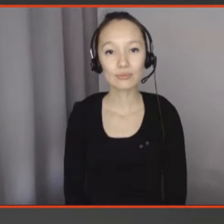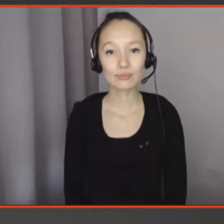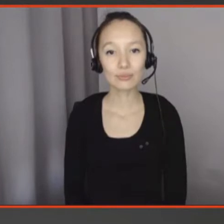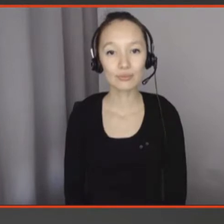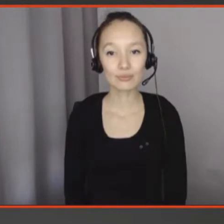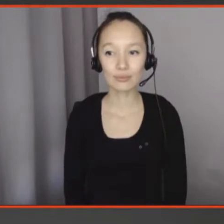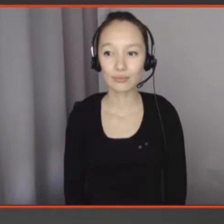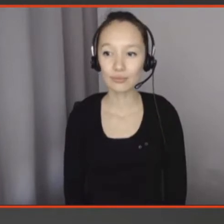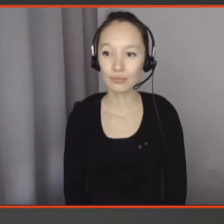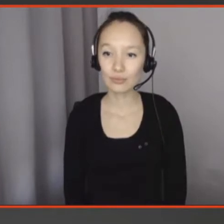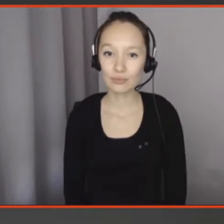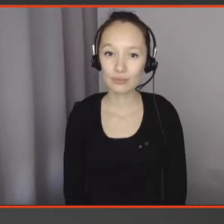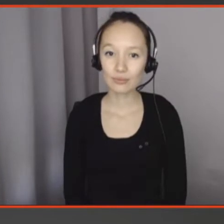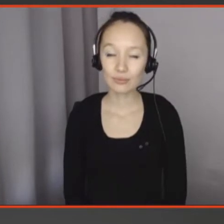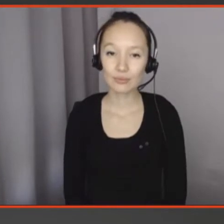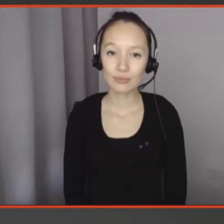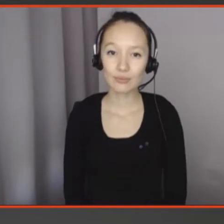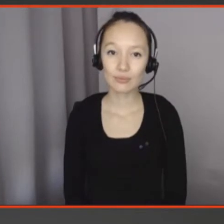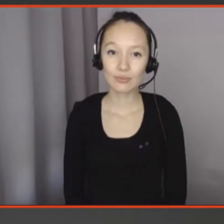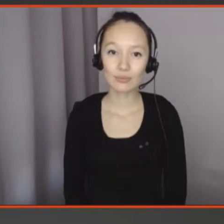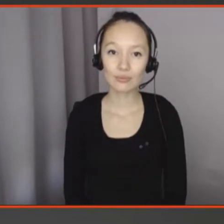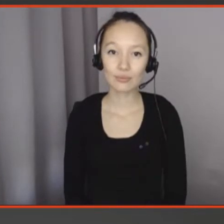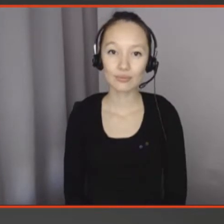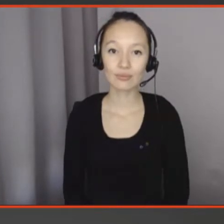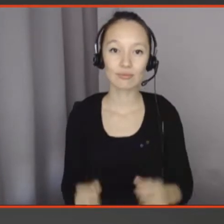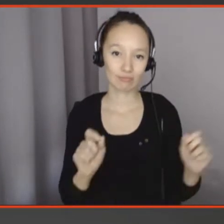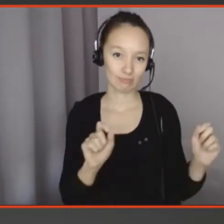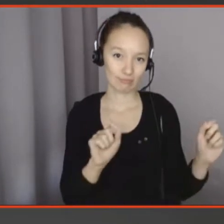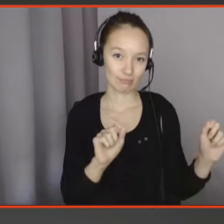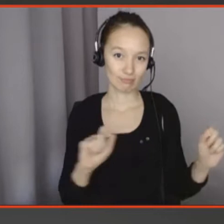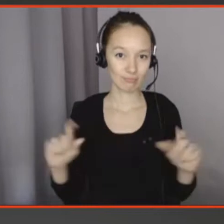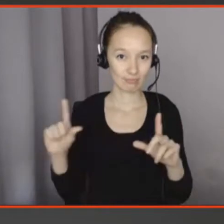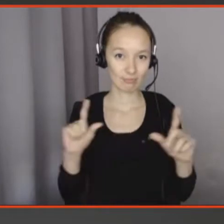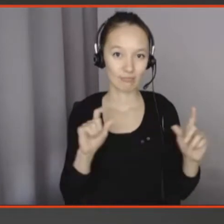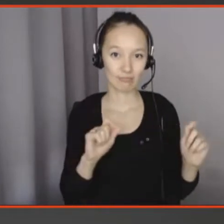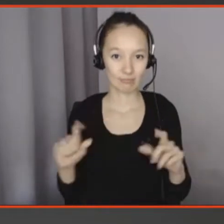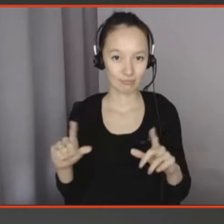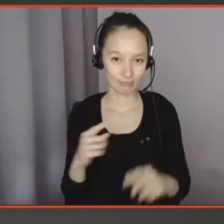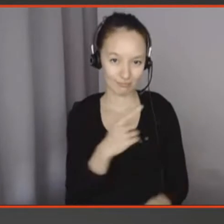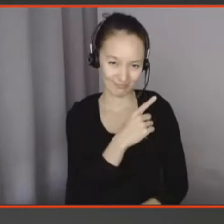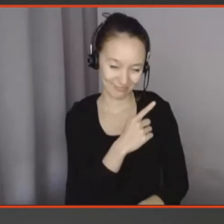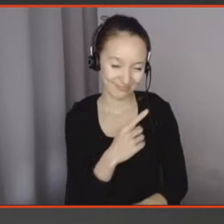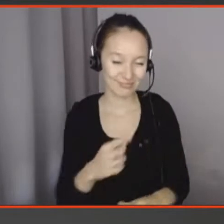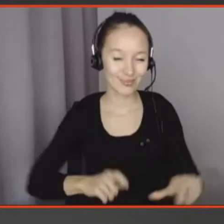J'avais oublié de vous passer les slides pour vous montrer. Donc ça,'était mon pot de départ avec les collègues et la lampe.